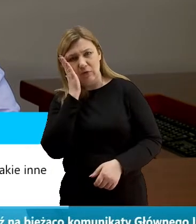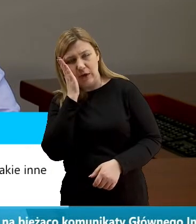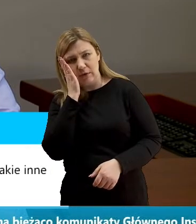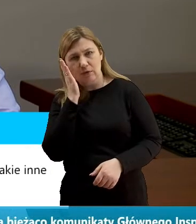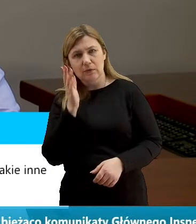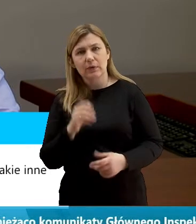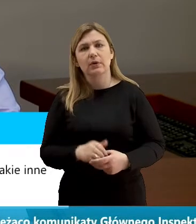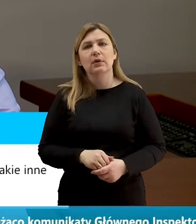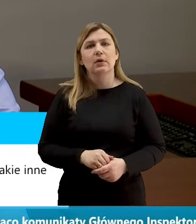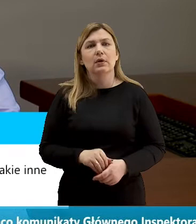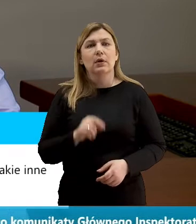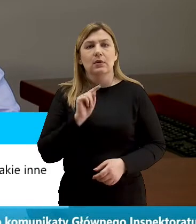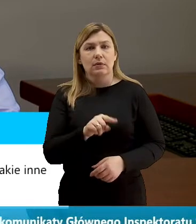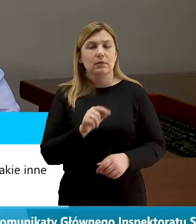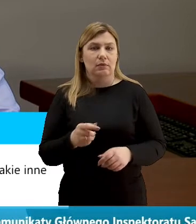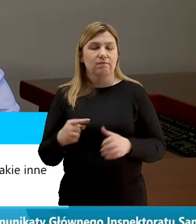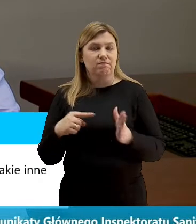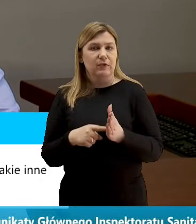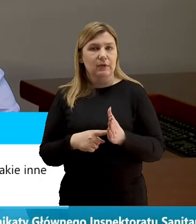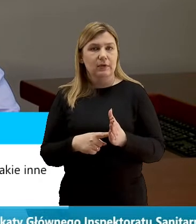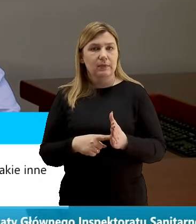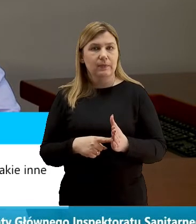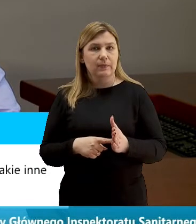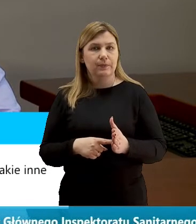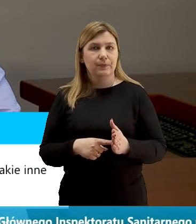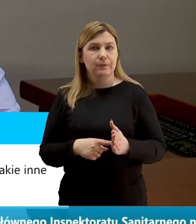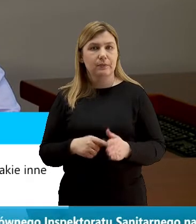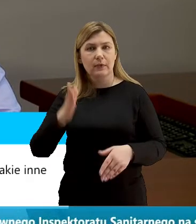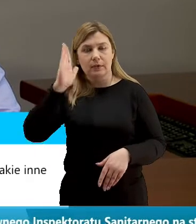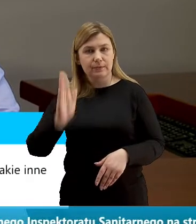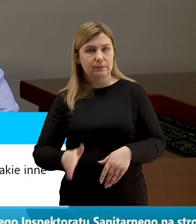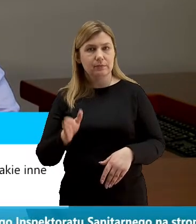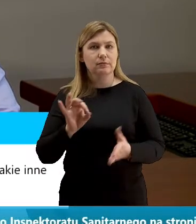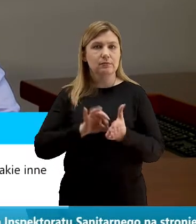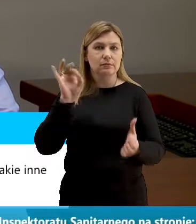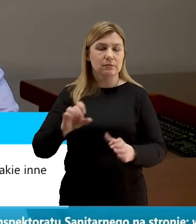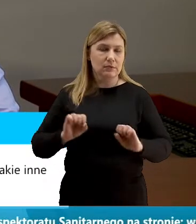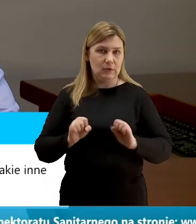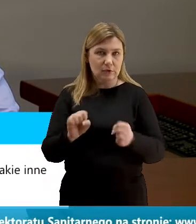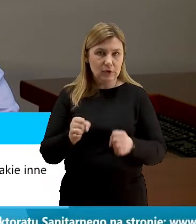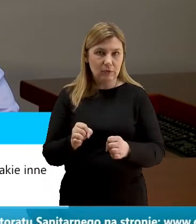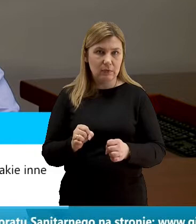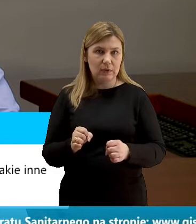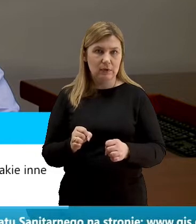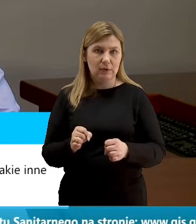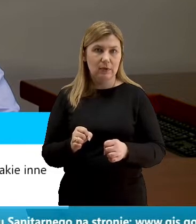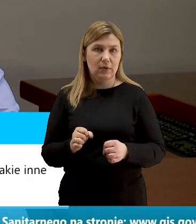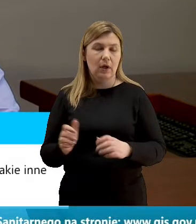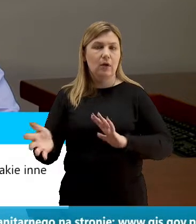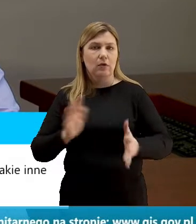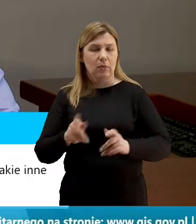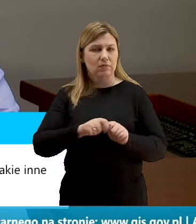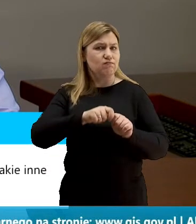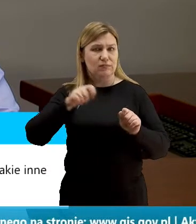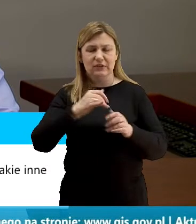to wówczas będą z całą pewnością funkcjonowały w sposób